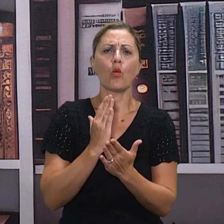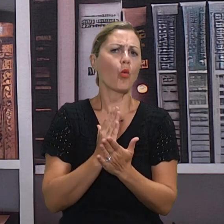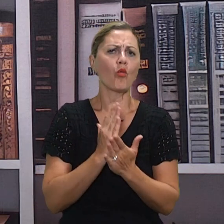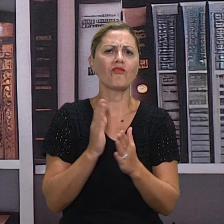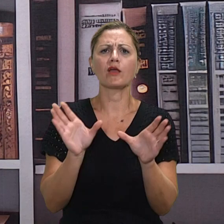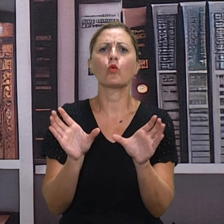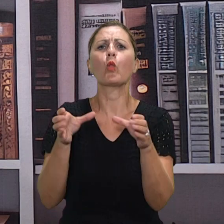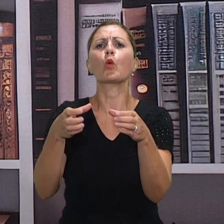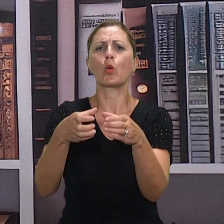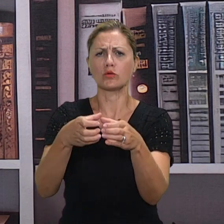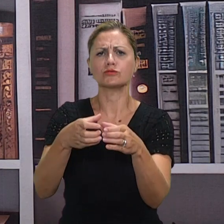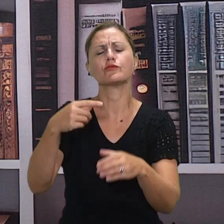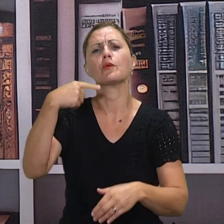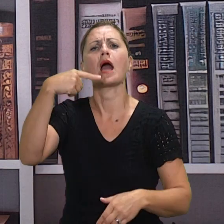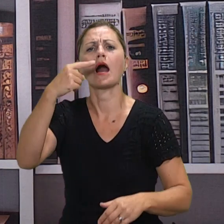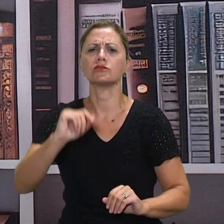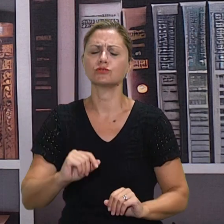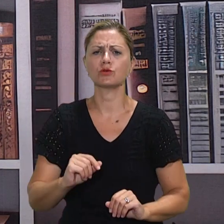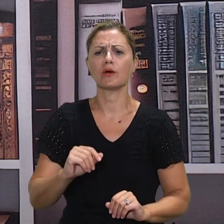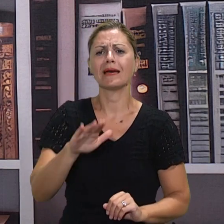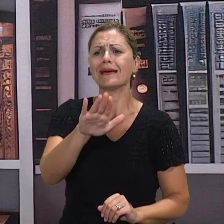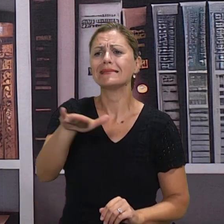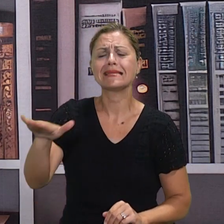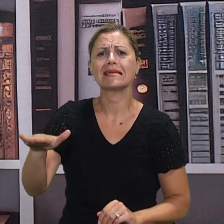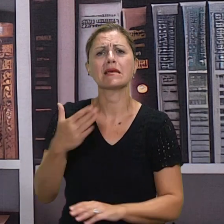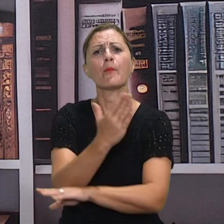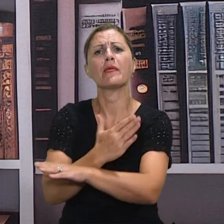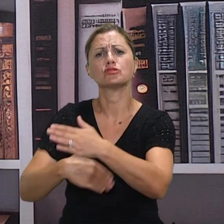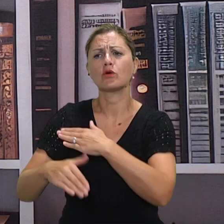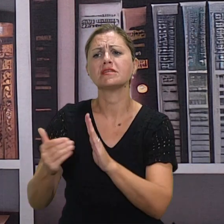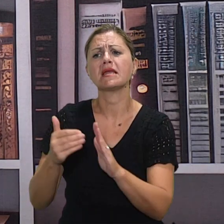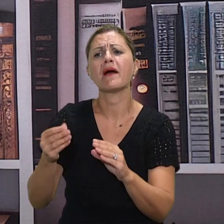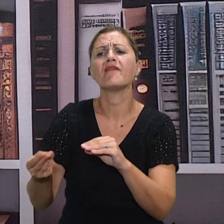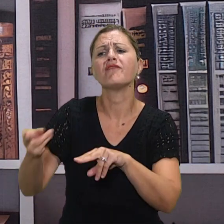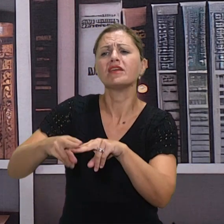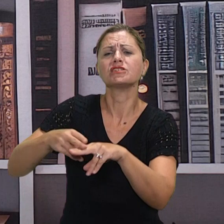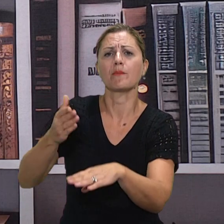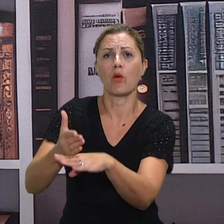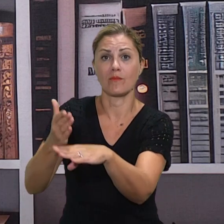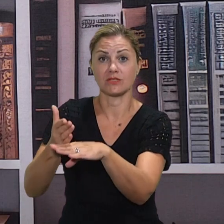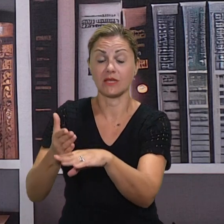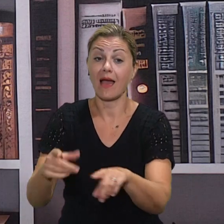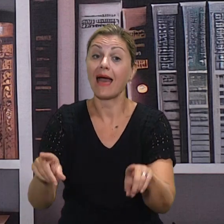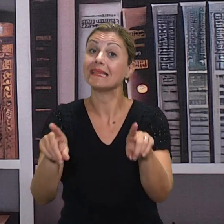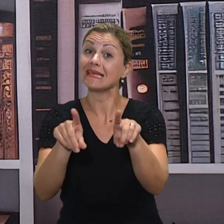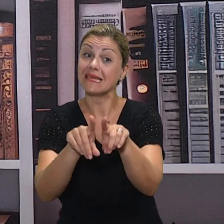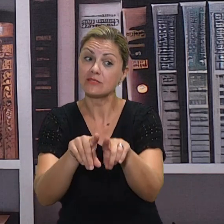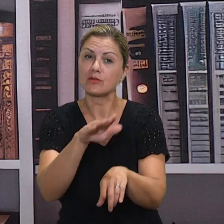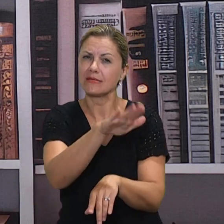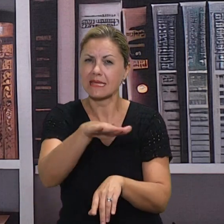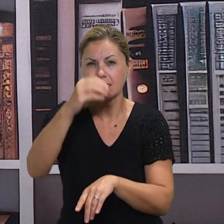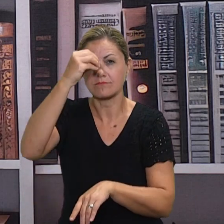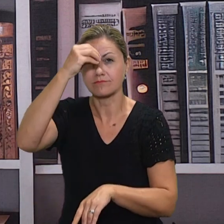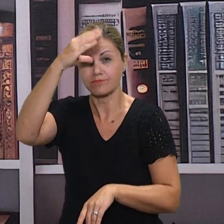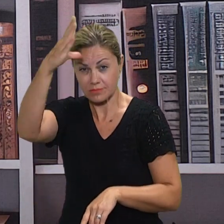dopunska nastava djeci kojima potrebno više pomoći, a zanemaruje se, odnosno ne prečuje se onaj dio kada radimo s djecom